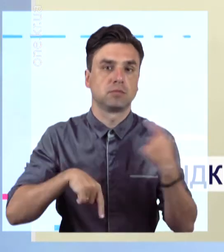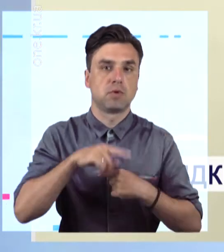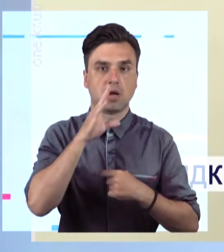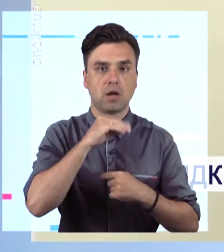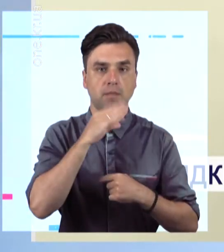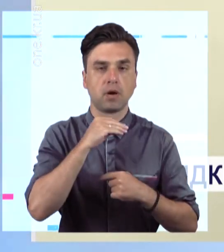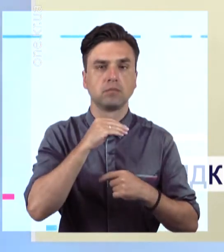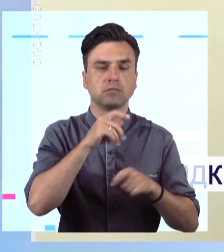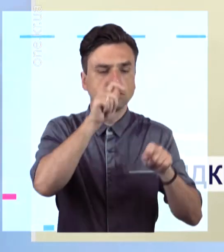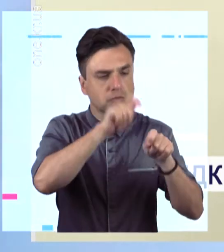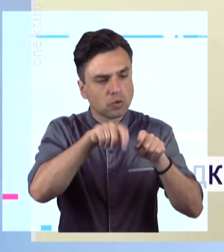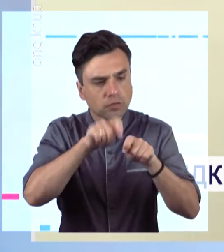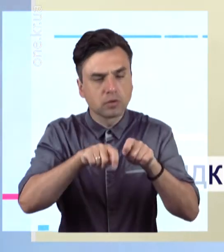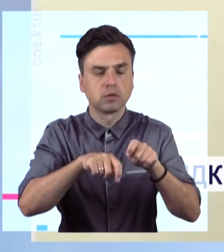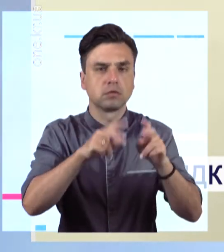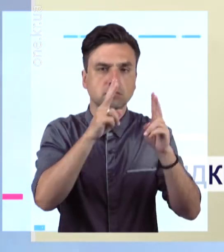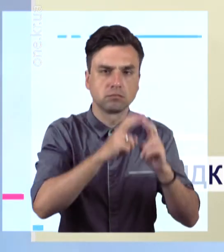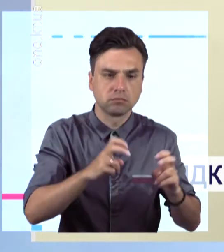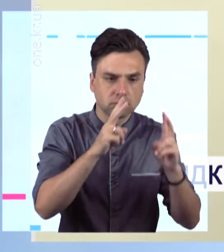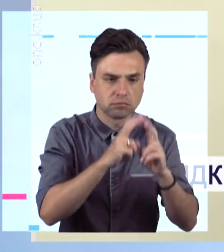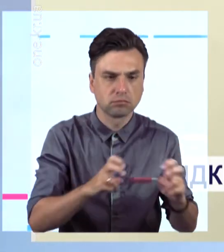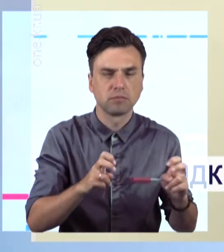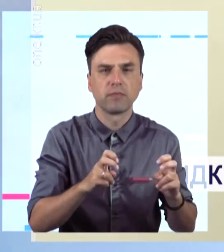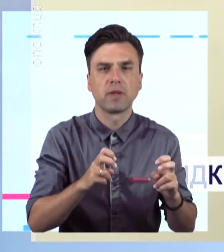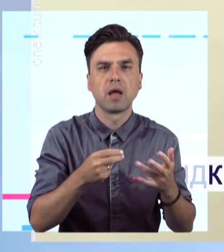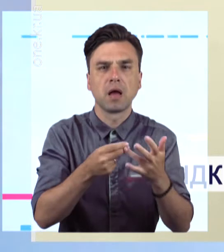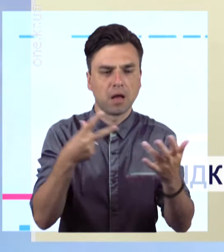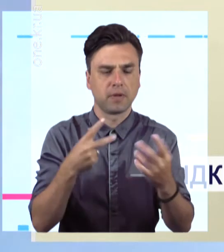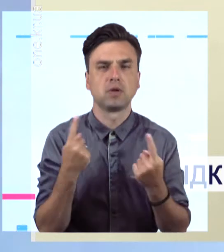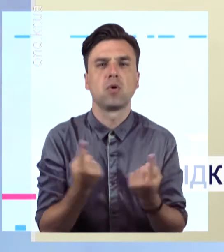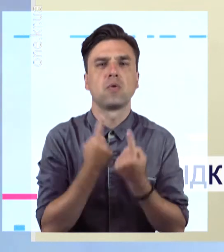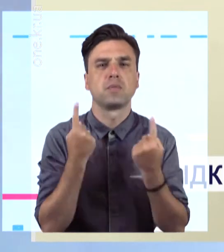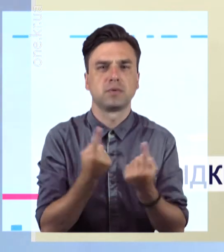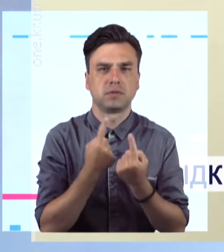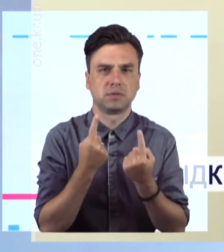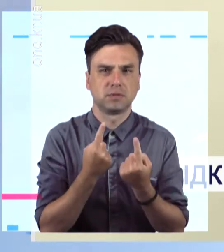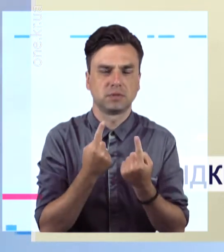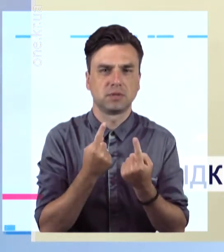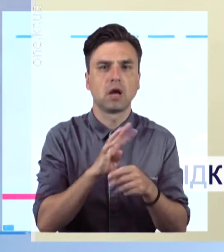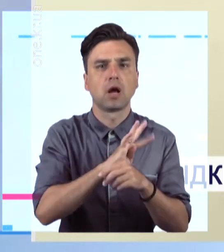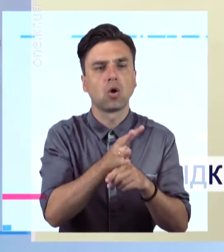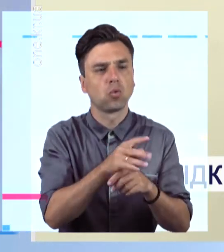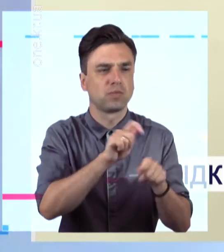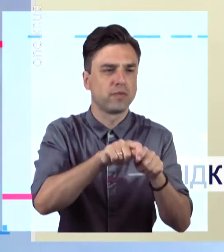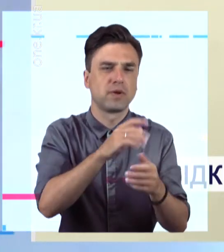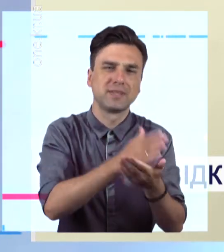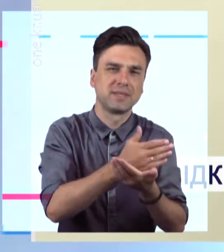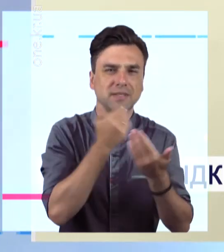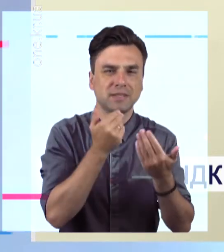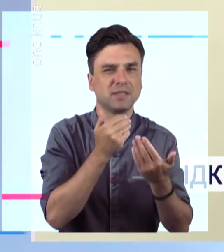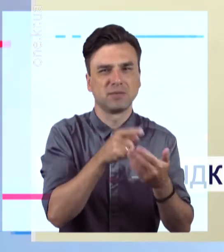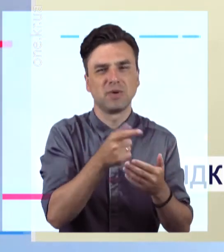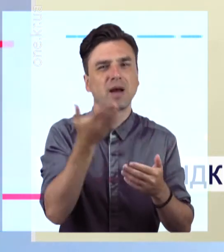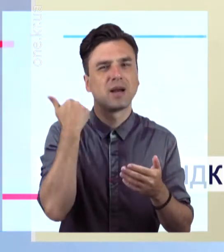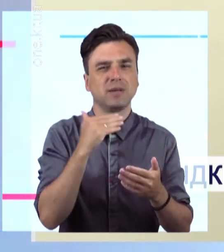досліджувати методом імуноферментного аналізу наявність ковіда в наших пацієнтів, але й більш